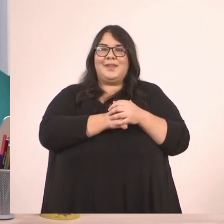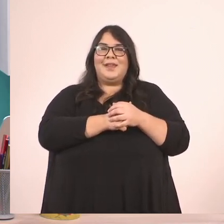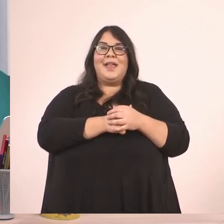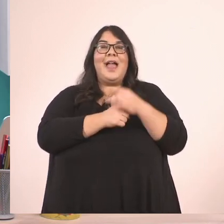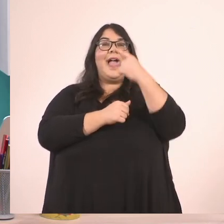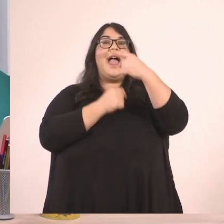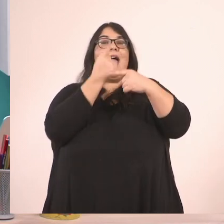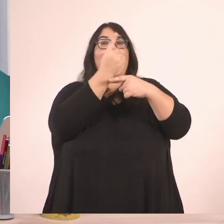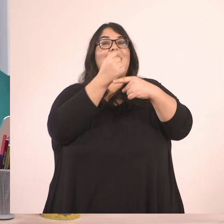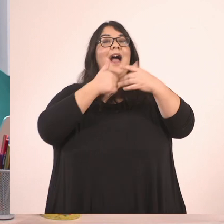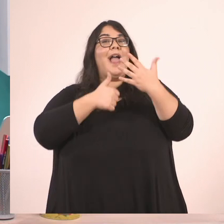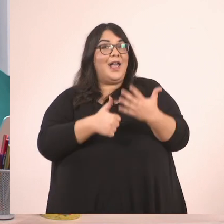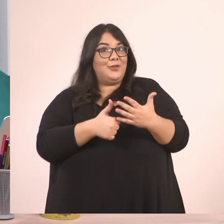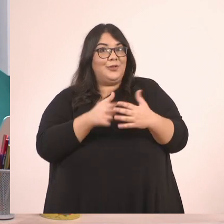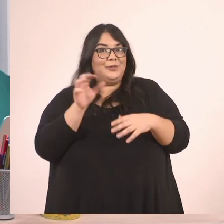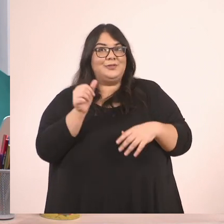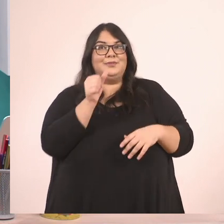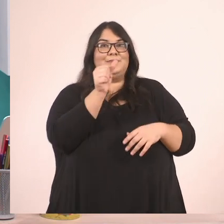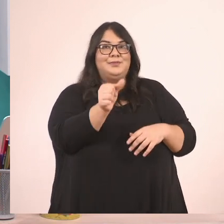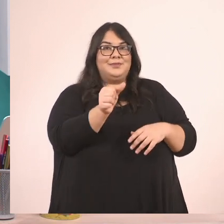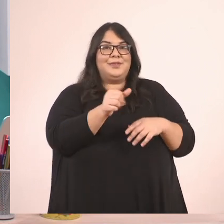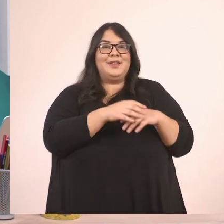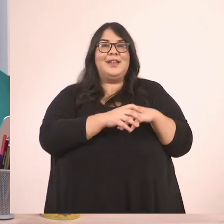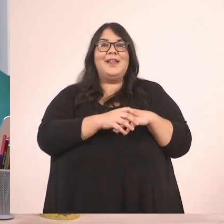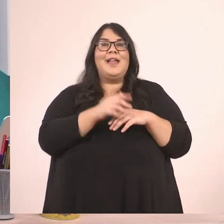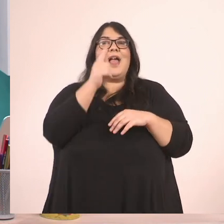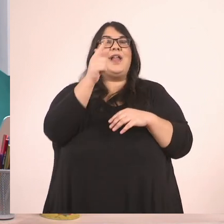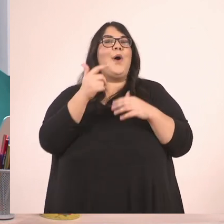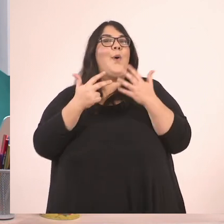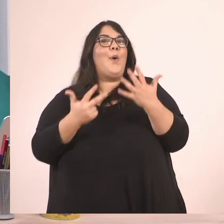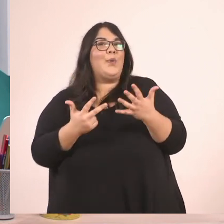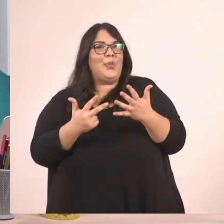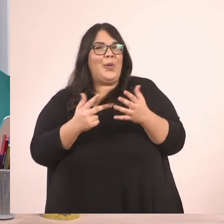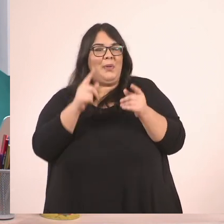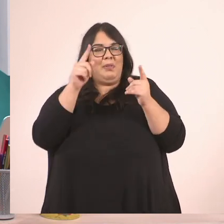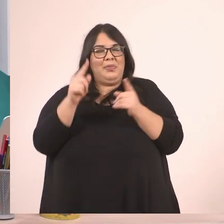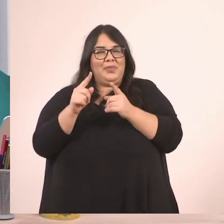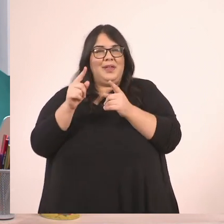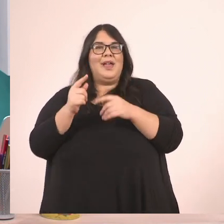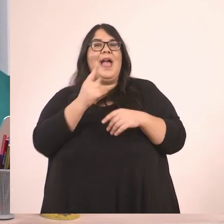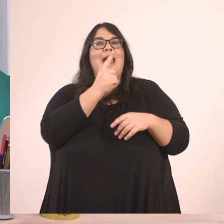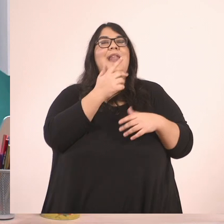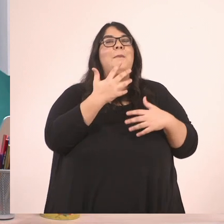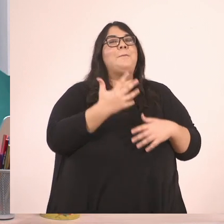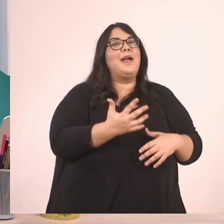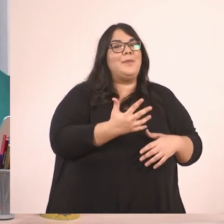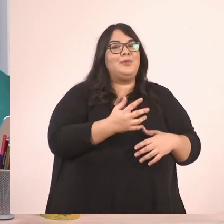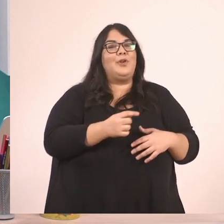το 1 έκτο, το 1 όγδρο, το 1 πέμπτο,